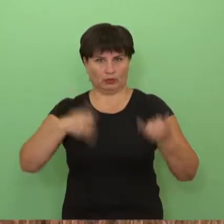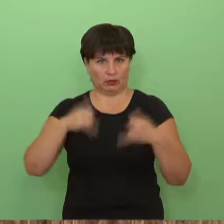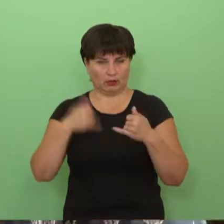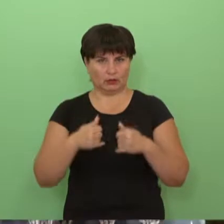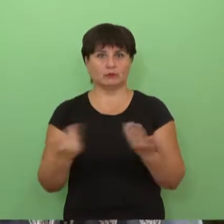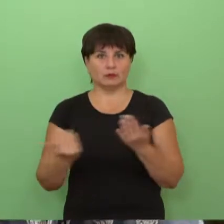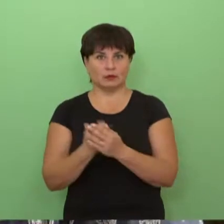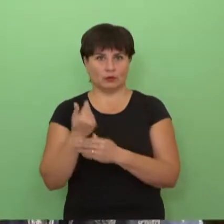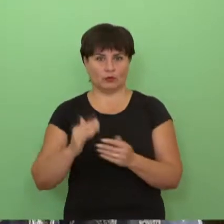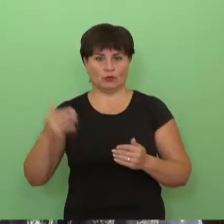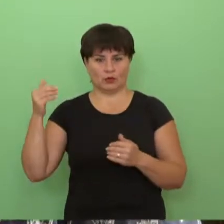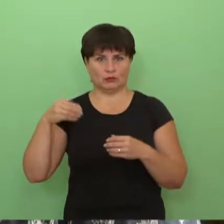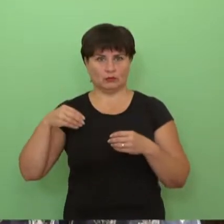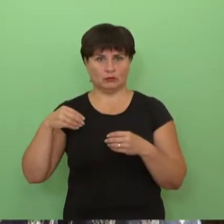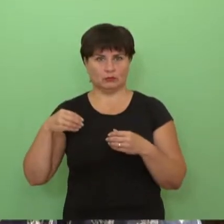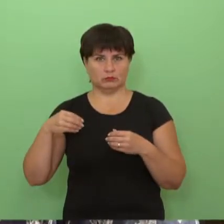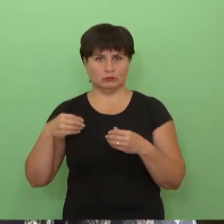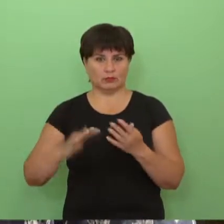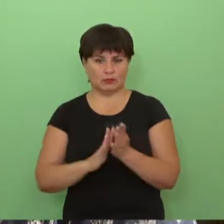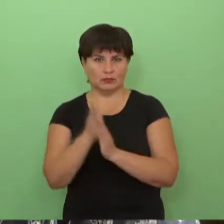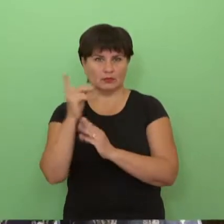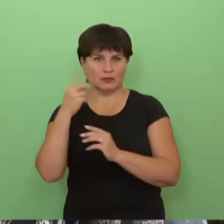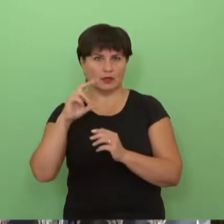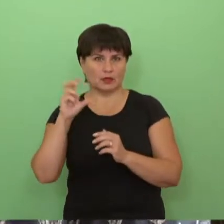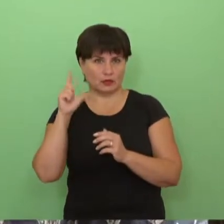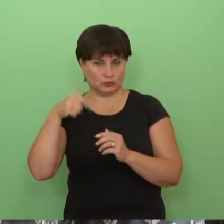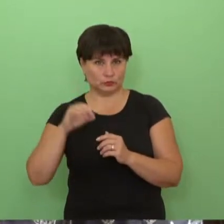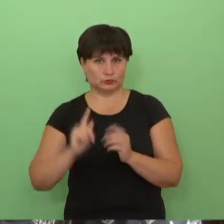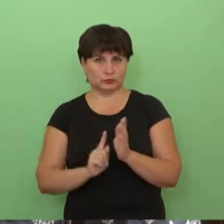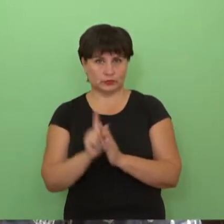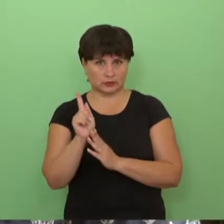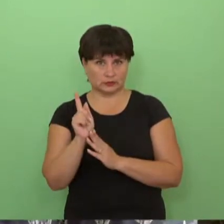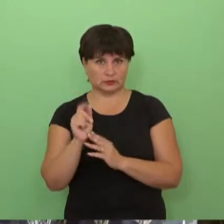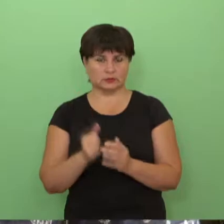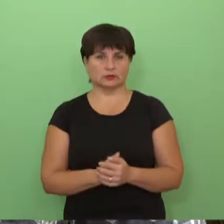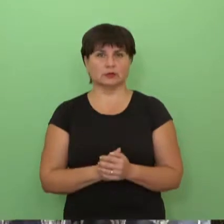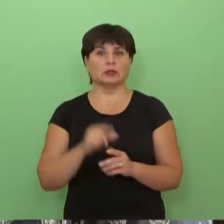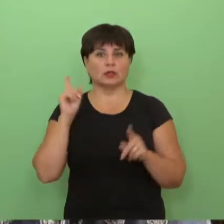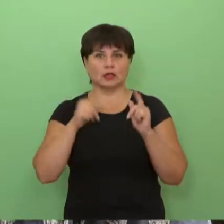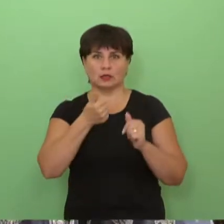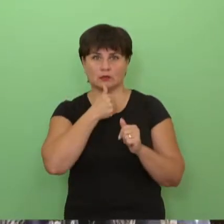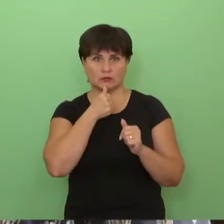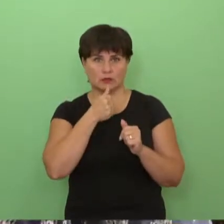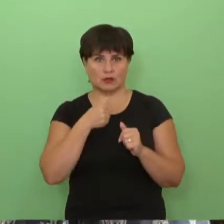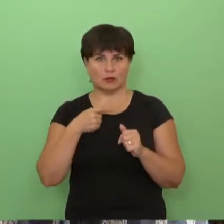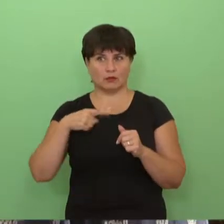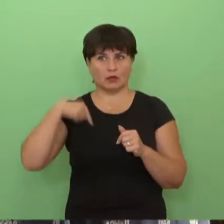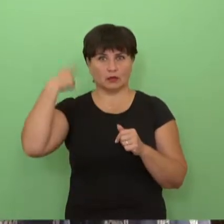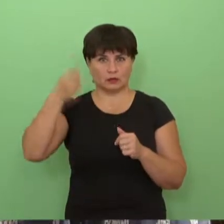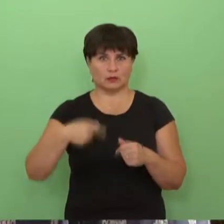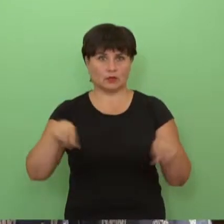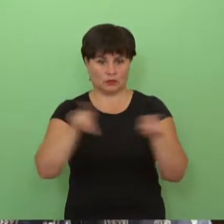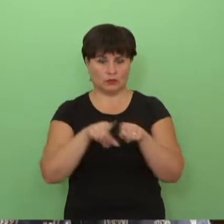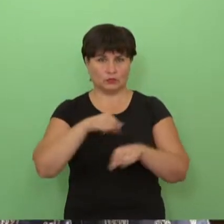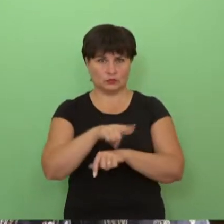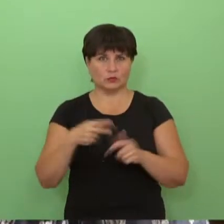prasideda. Panašu, kad pradėsim tikrai brangiom trašom, brangiom žalivom. Na, ir jeigu sipildytų toks scenarijus, kad kitais metais tuo pačiu metu mes